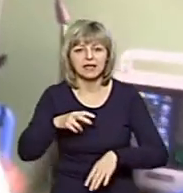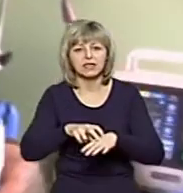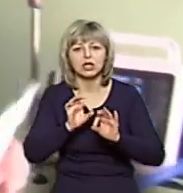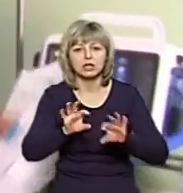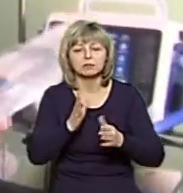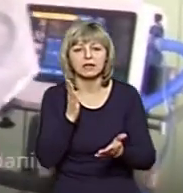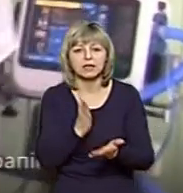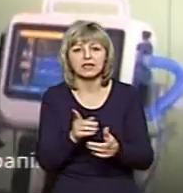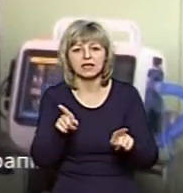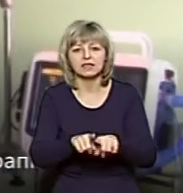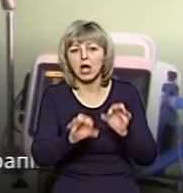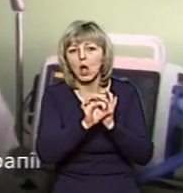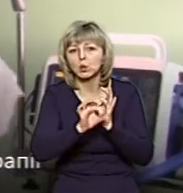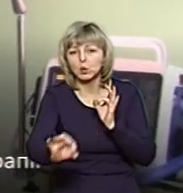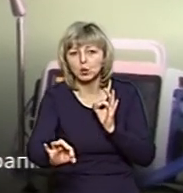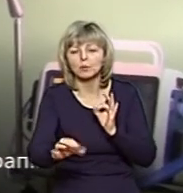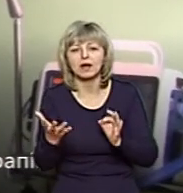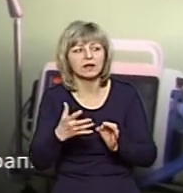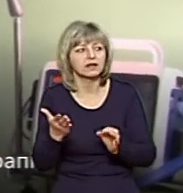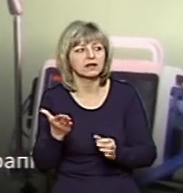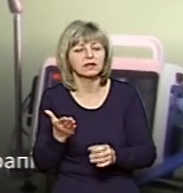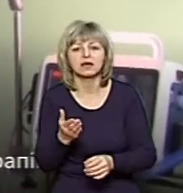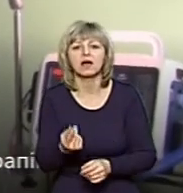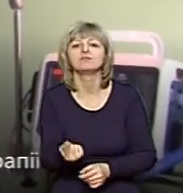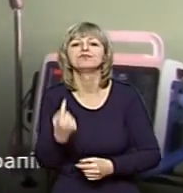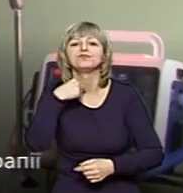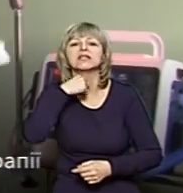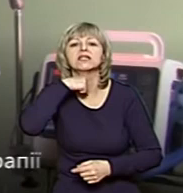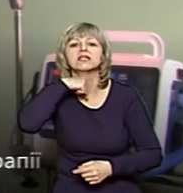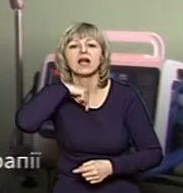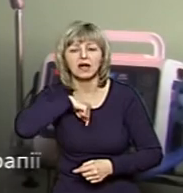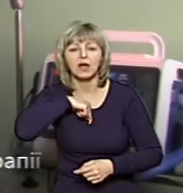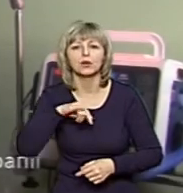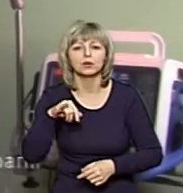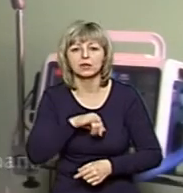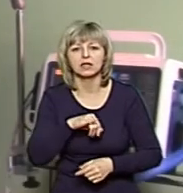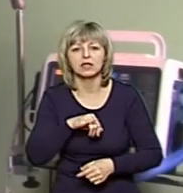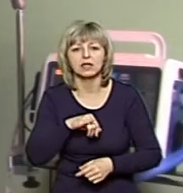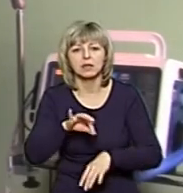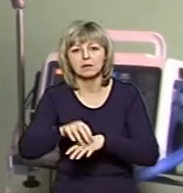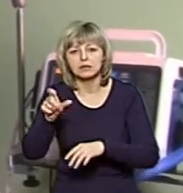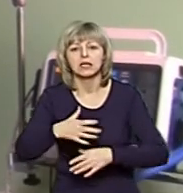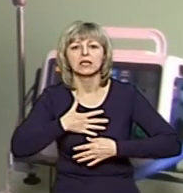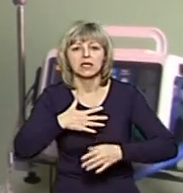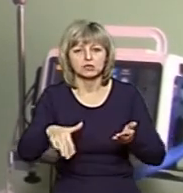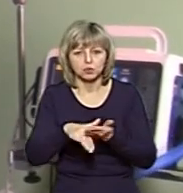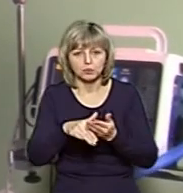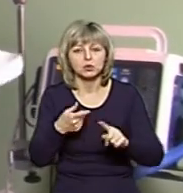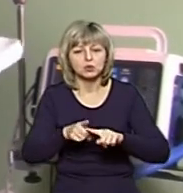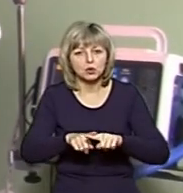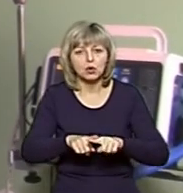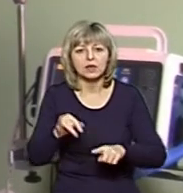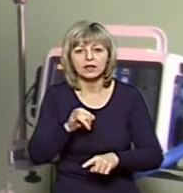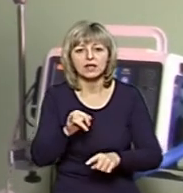така інтубаційна трубка, яка проводиться в трахею і пацієнт інтубується з допомогою ларингоскопа. Тоді